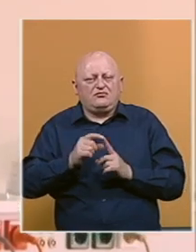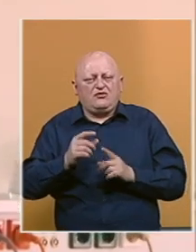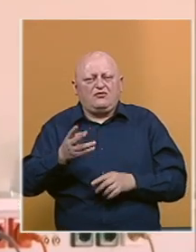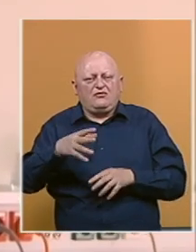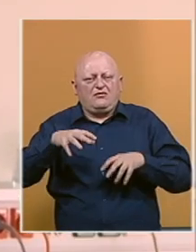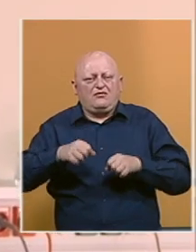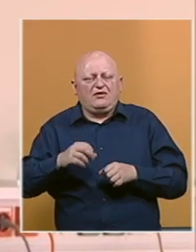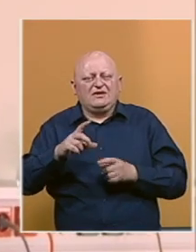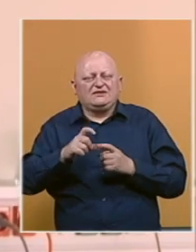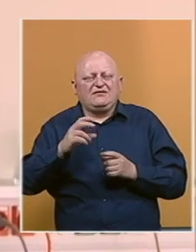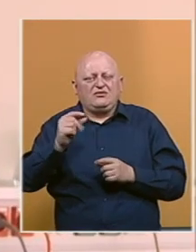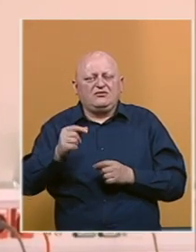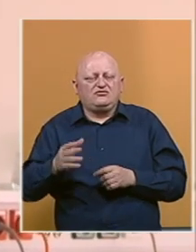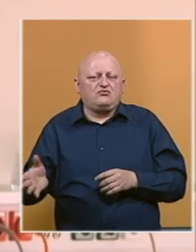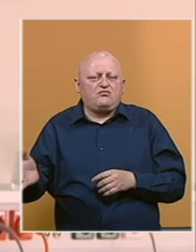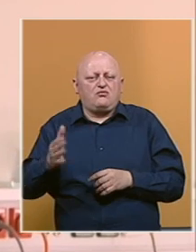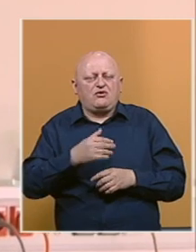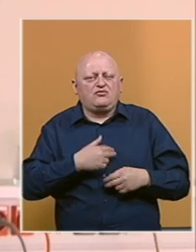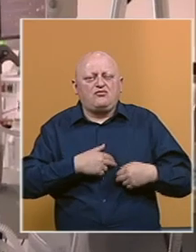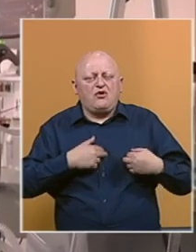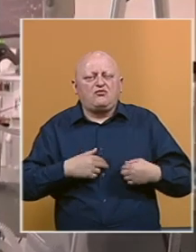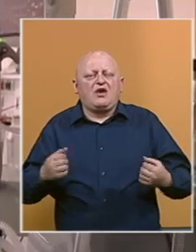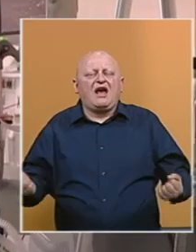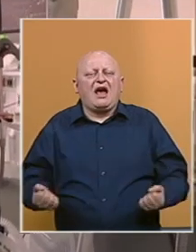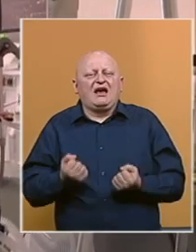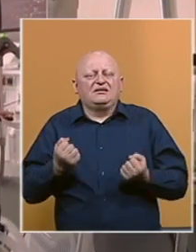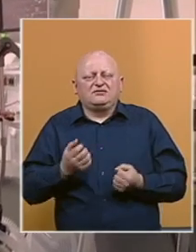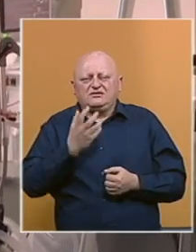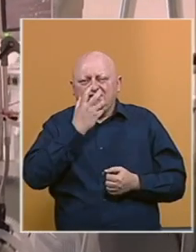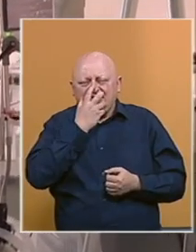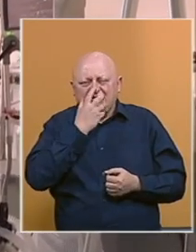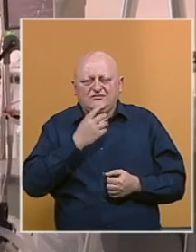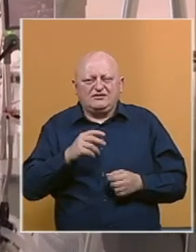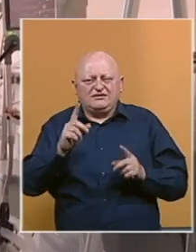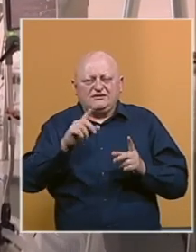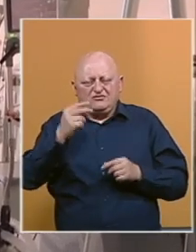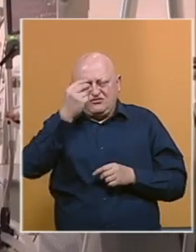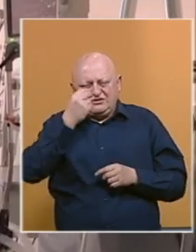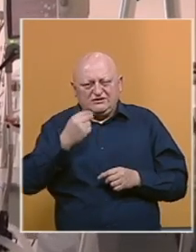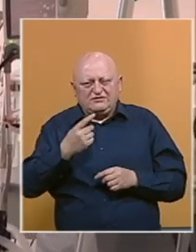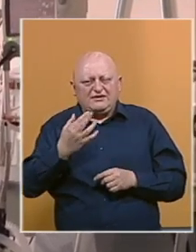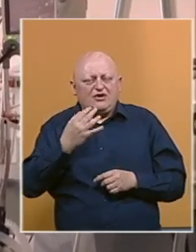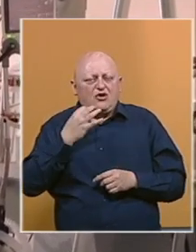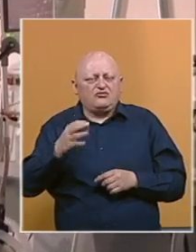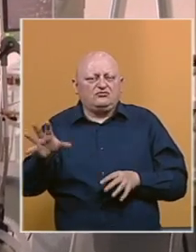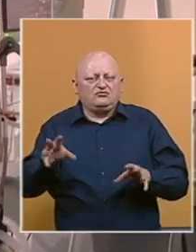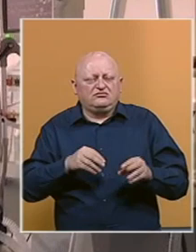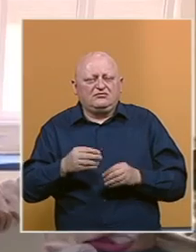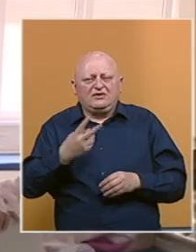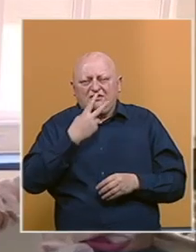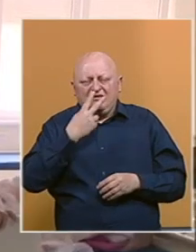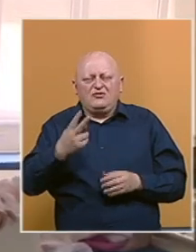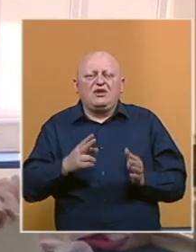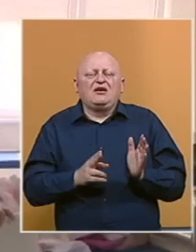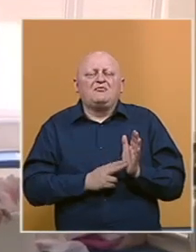vlasništu Slabena Ristića pokrenule su humanitarnu akciju Respirator za Srpsku. Za svega nekoliko dana prikupljeno je oko 2